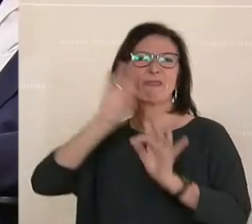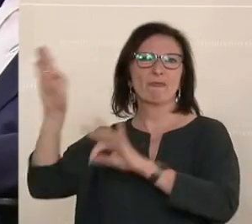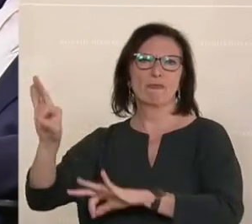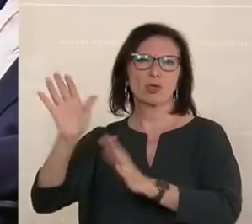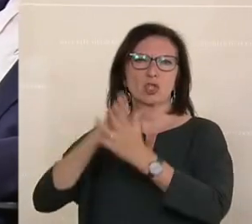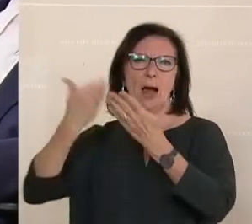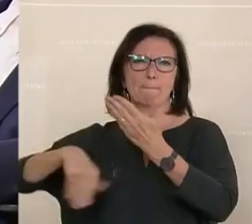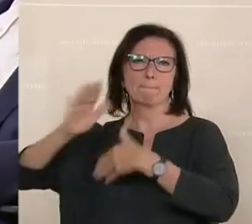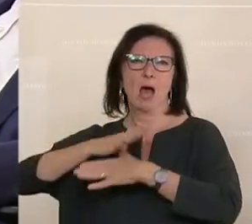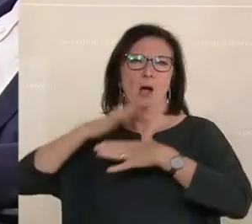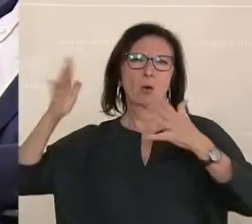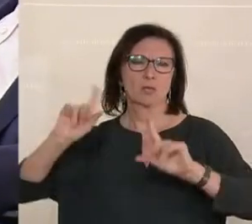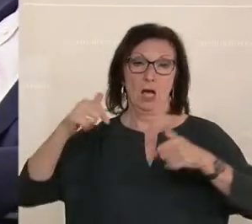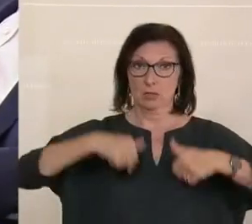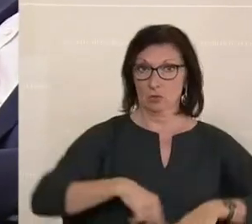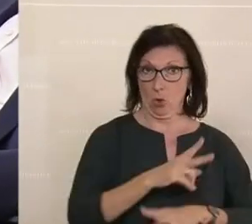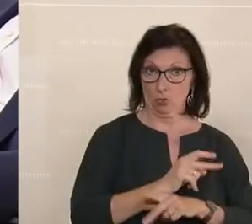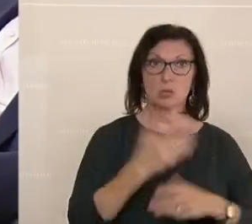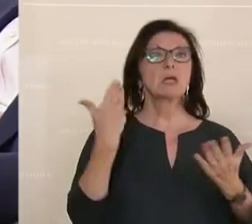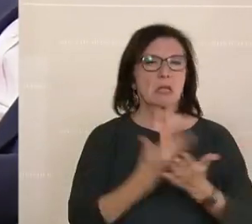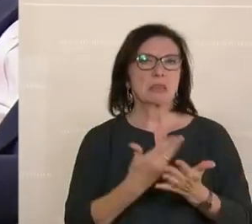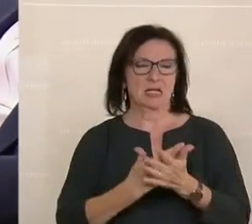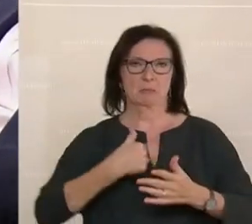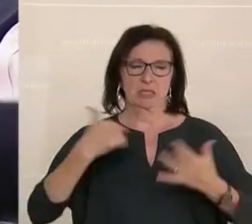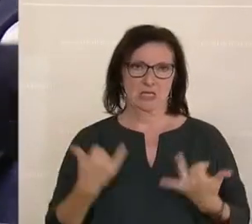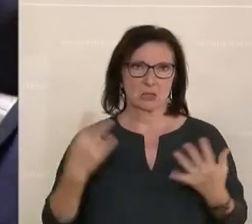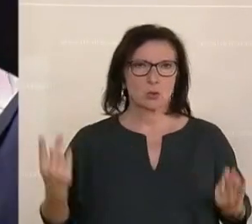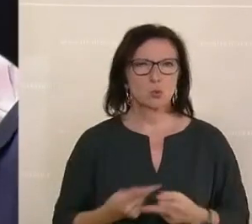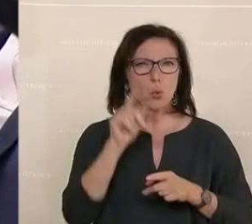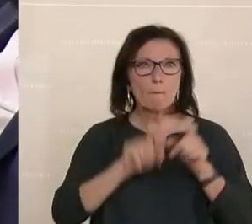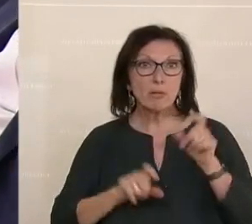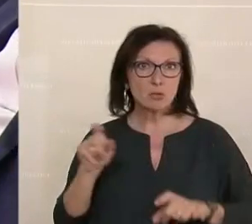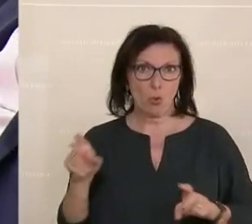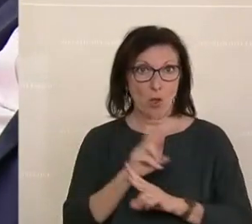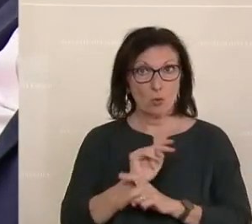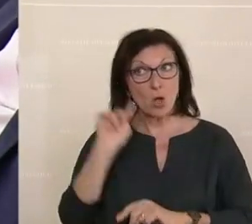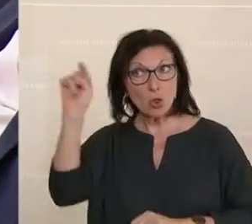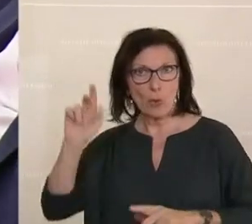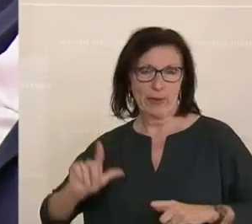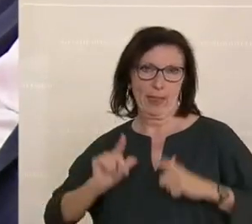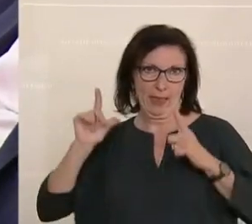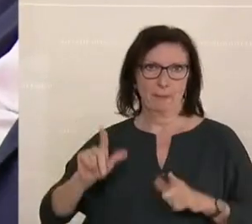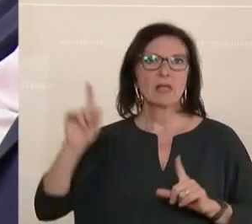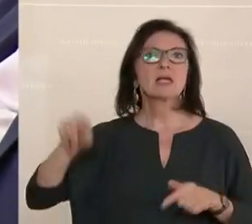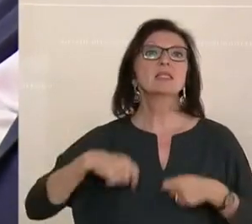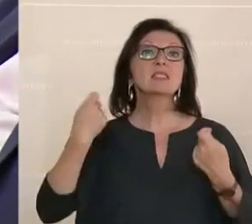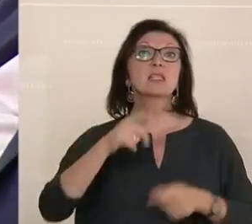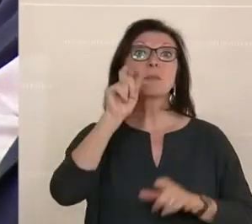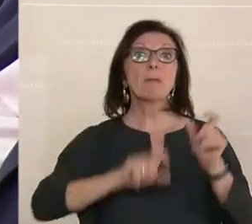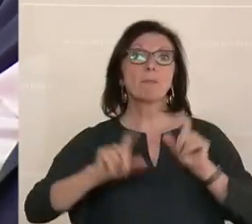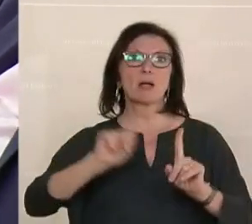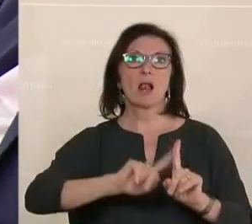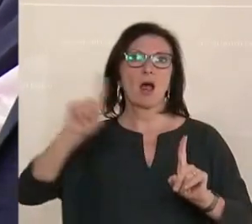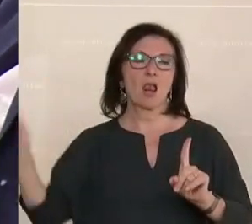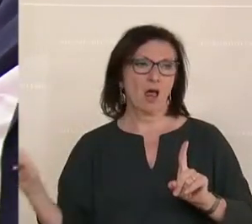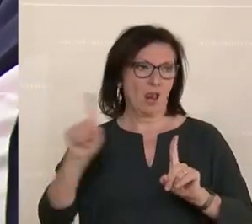machte ich mich auf die Suche nach Österreichern, die in Russland leben. Es gibt genug, die nicht uns nahestehen, die auch hin und her, ja, jetzt kommt gleich Trollfabrik.